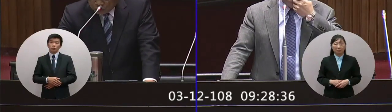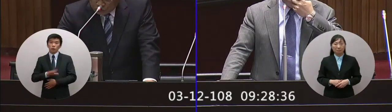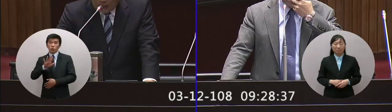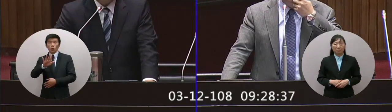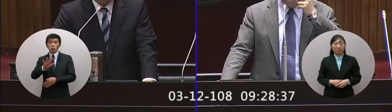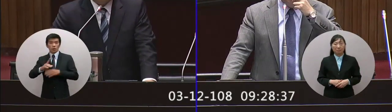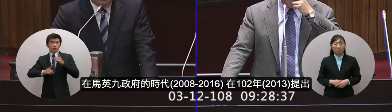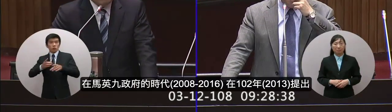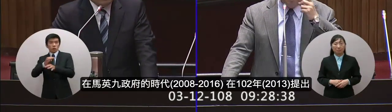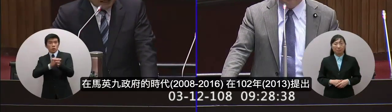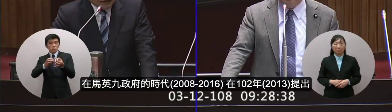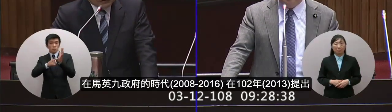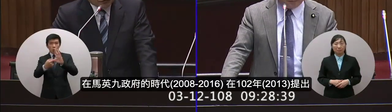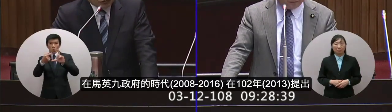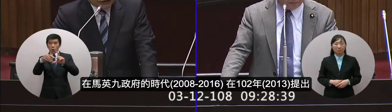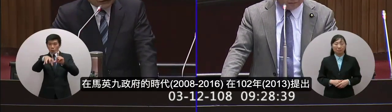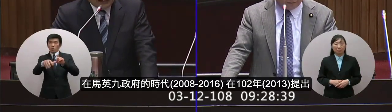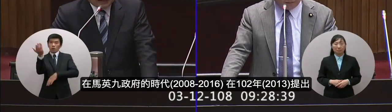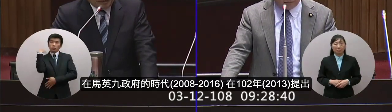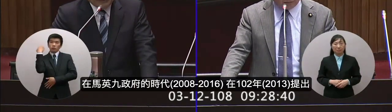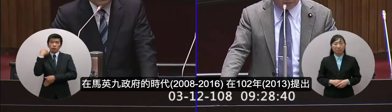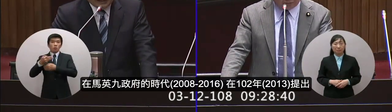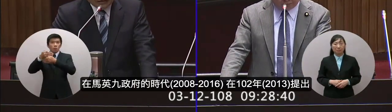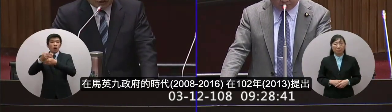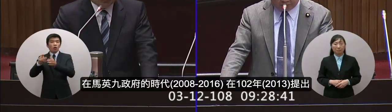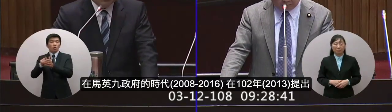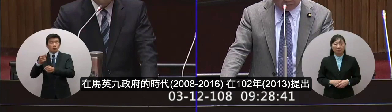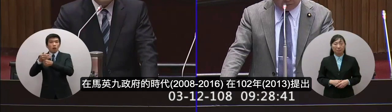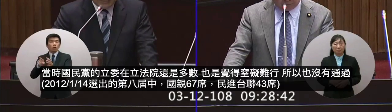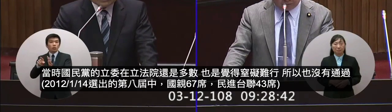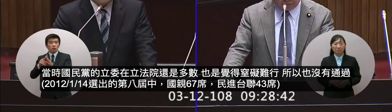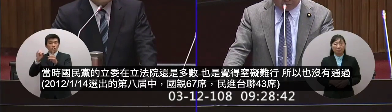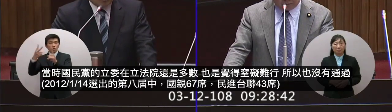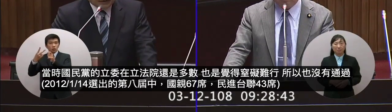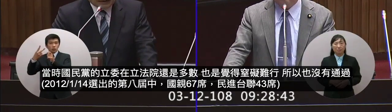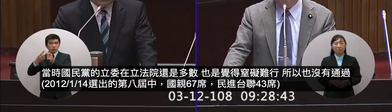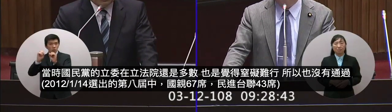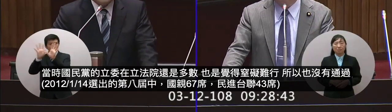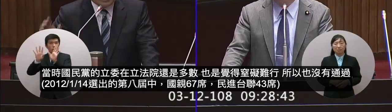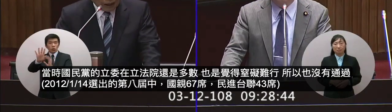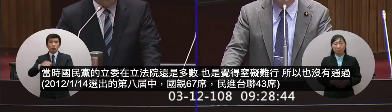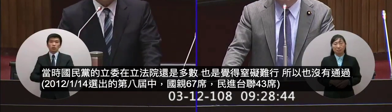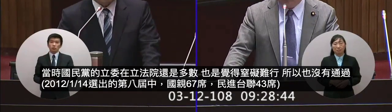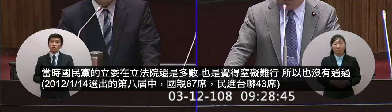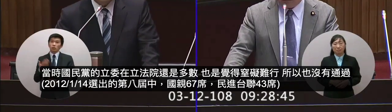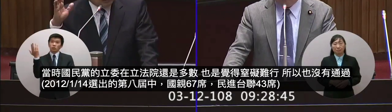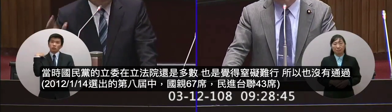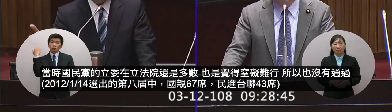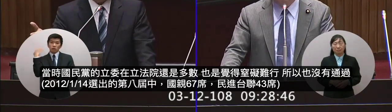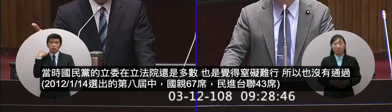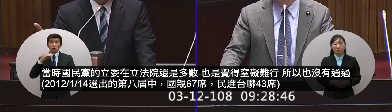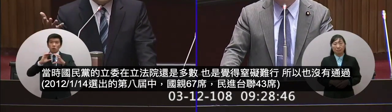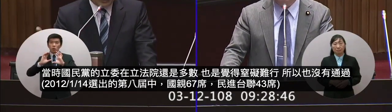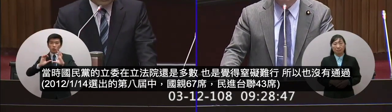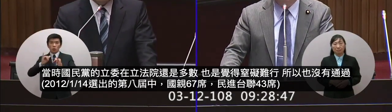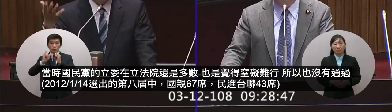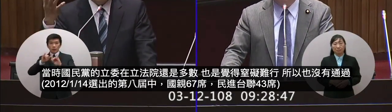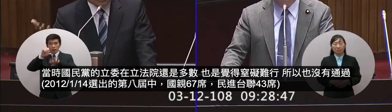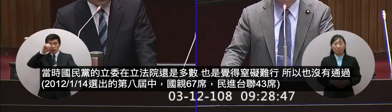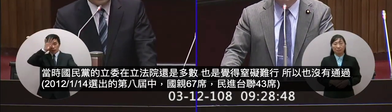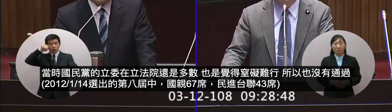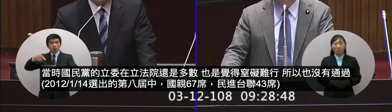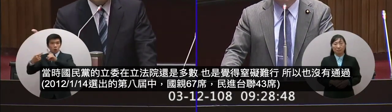經濟示範區在馬英九政府的時代 在102年提出當時國民黨的立委在立環海多數 也是